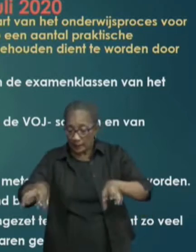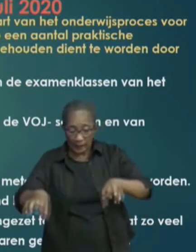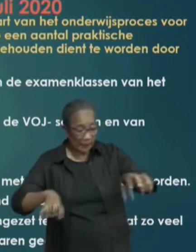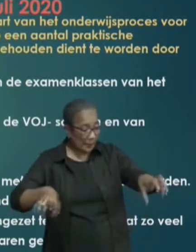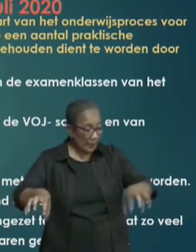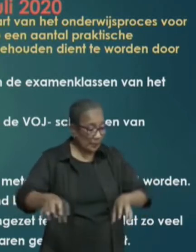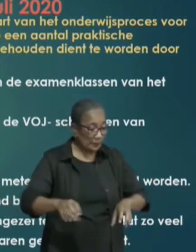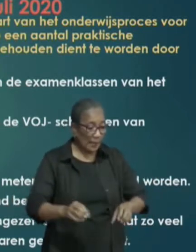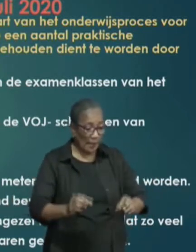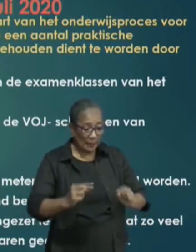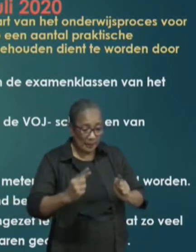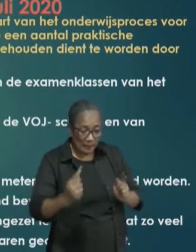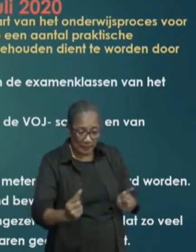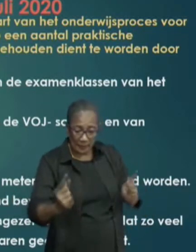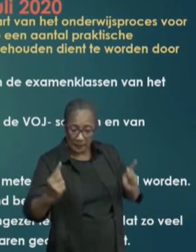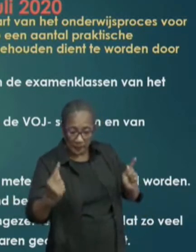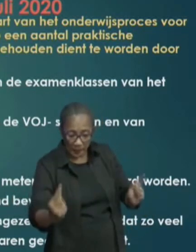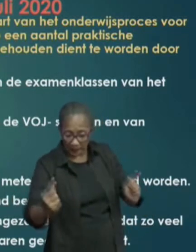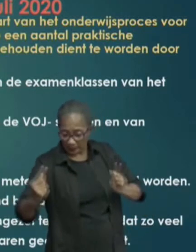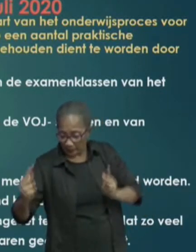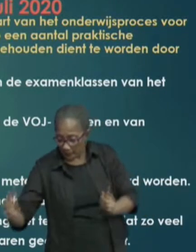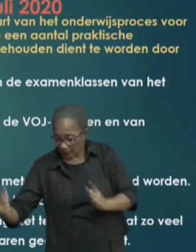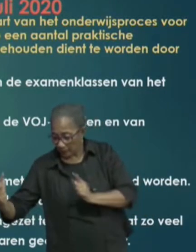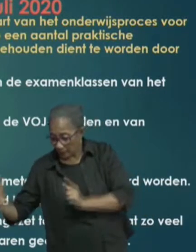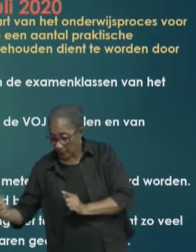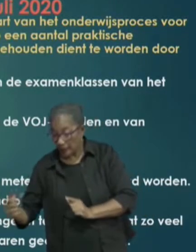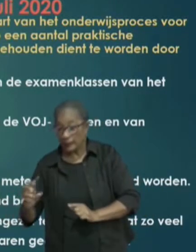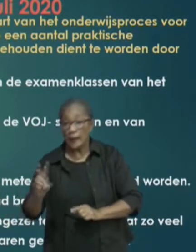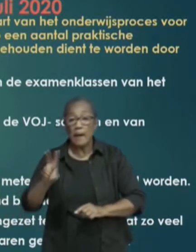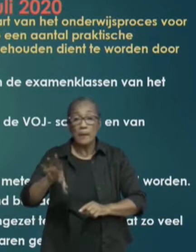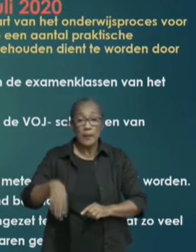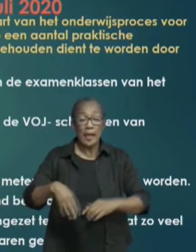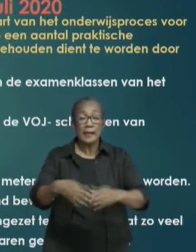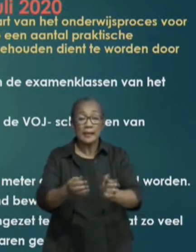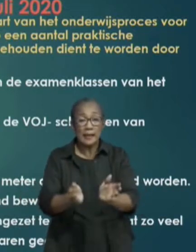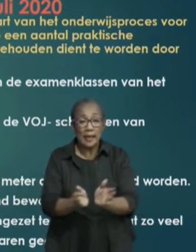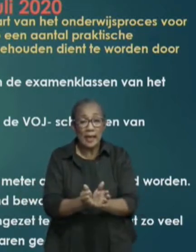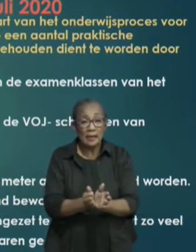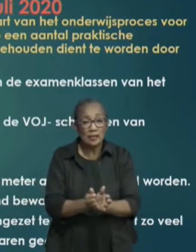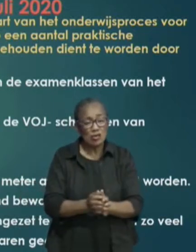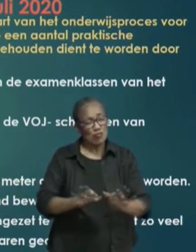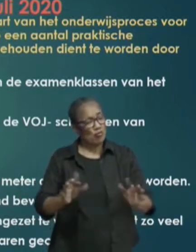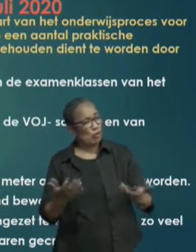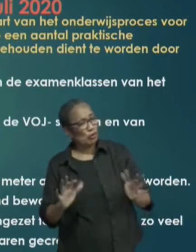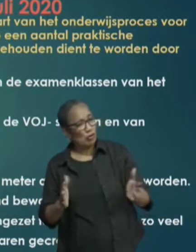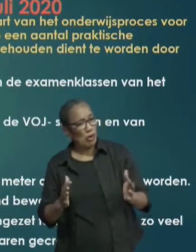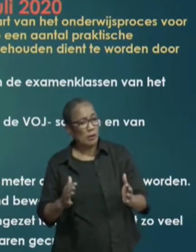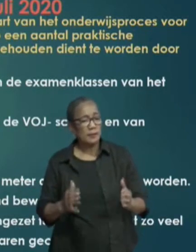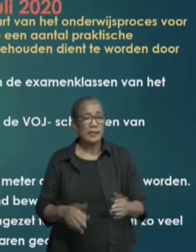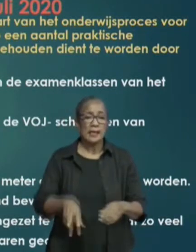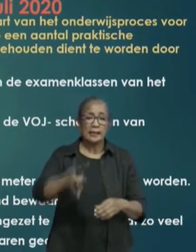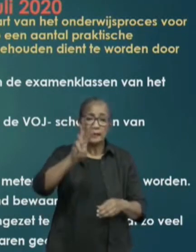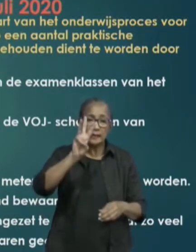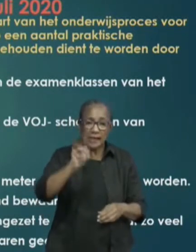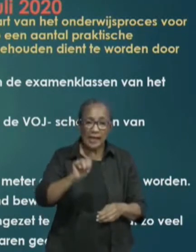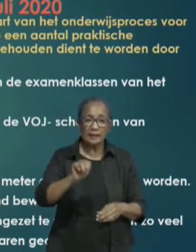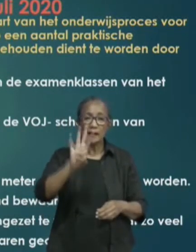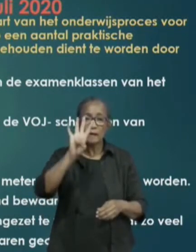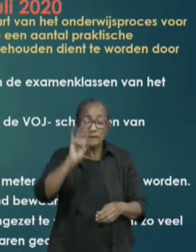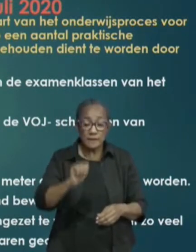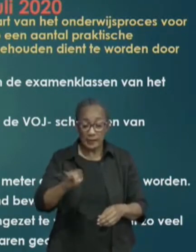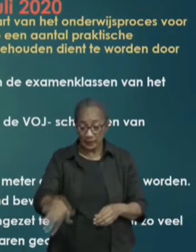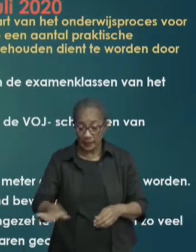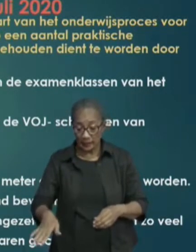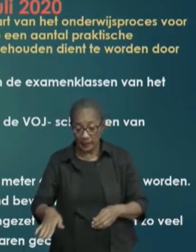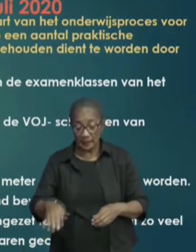gemeten dat er per klas, je moet je voorstellen, normaliter zitten er 30 tot 40 kinderen in de